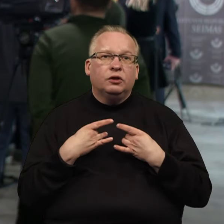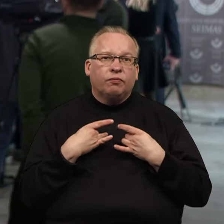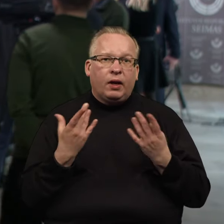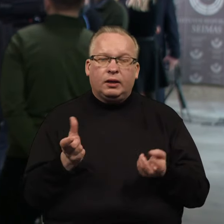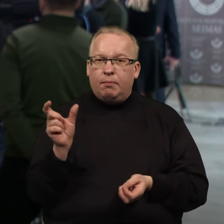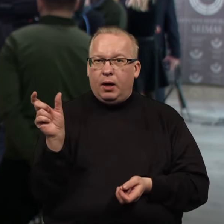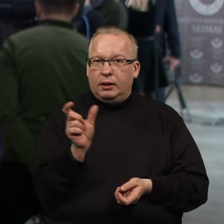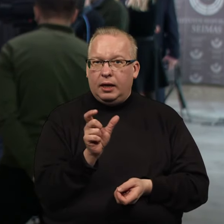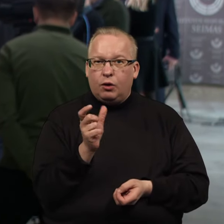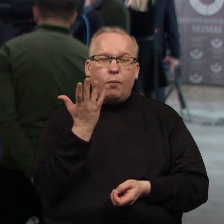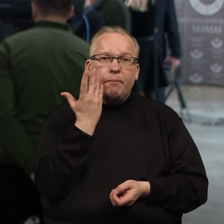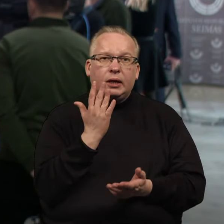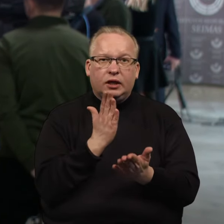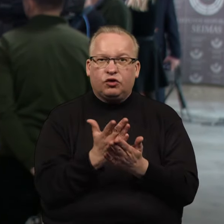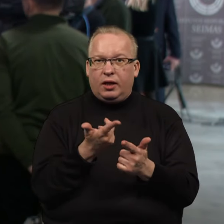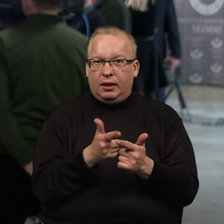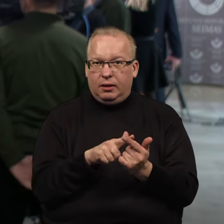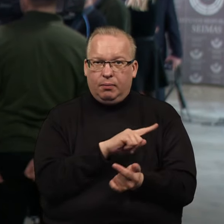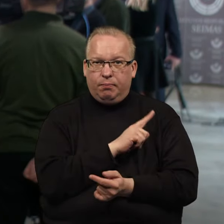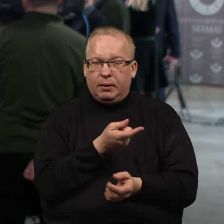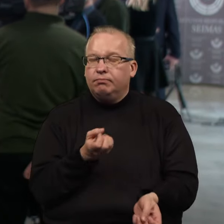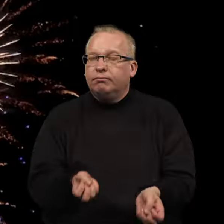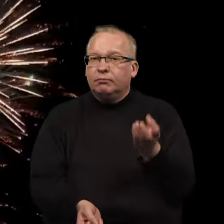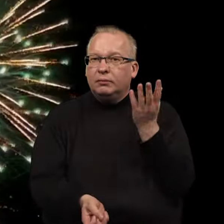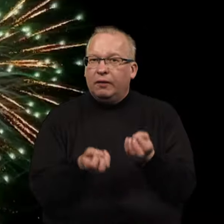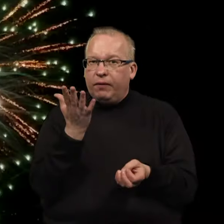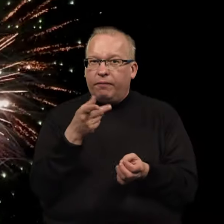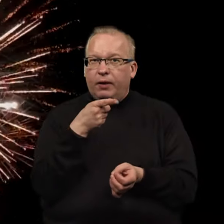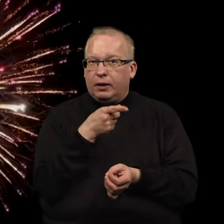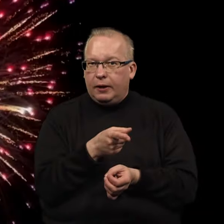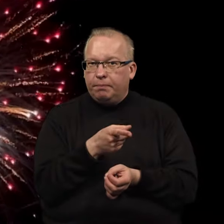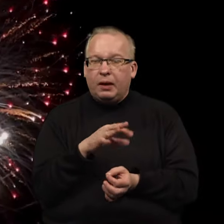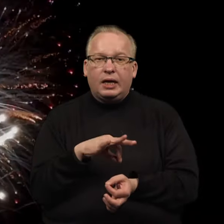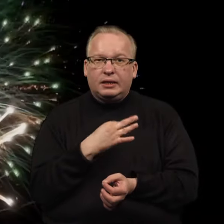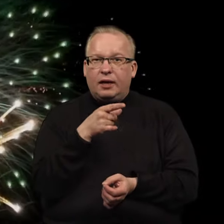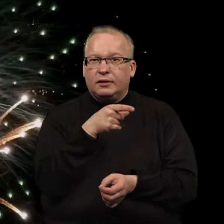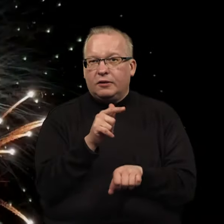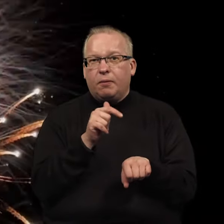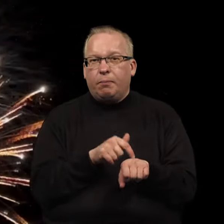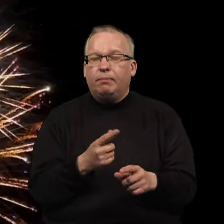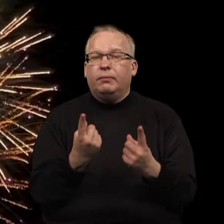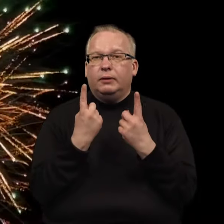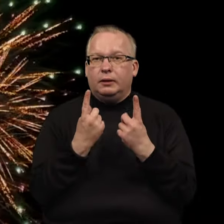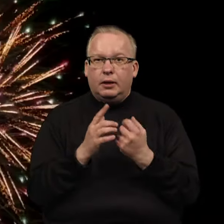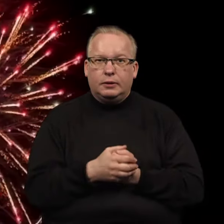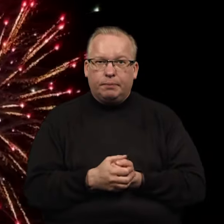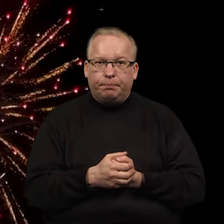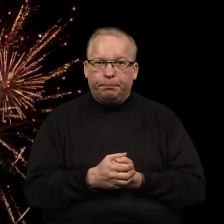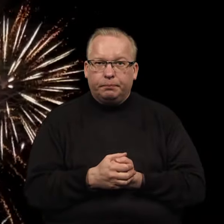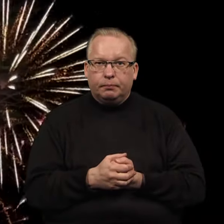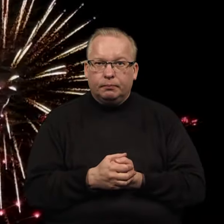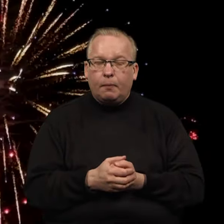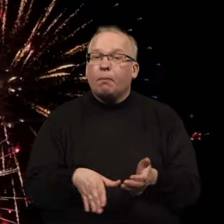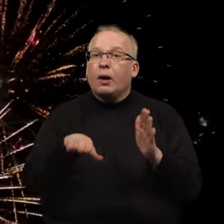laikotarpį, kada yra labiausiai, intensyviausiai šaudomi perverkai, stresas jų yra patiriamas tikrai didžiulis. Primtos